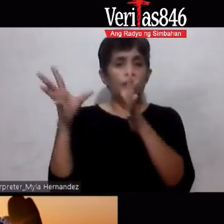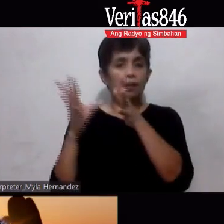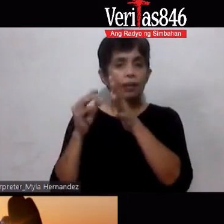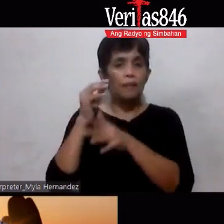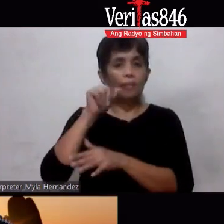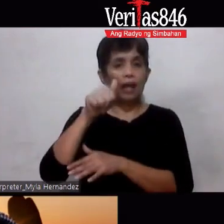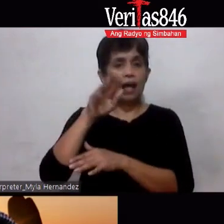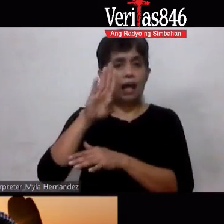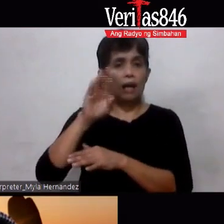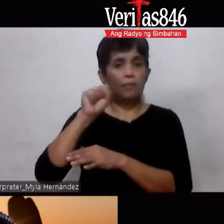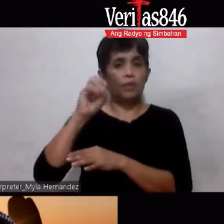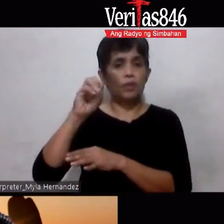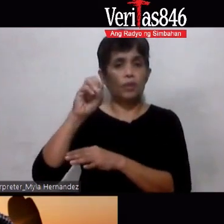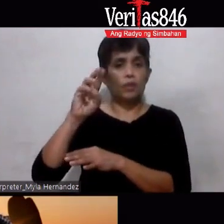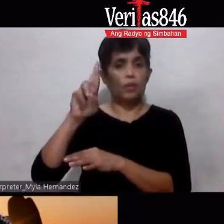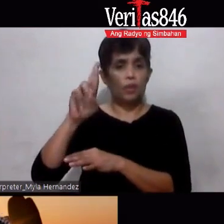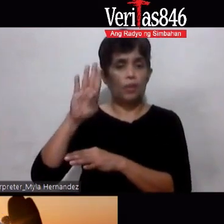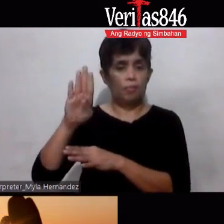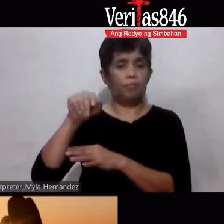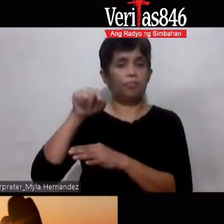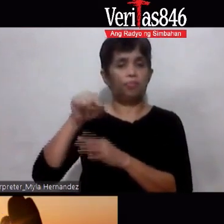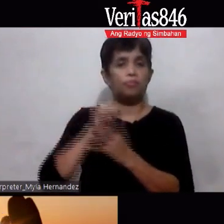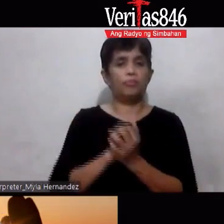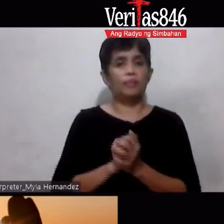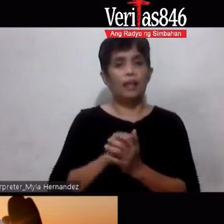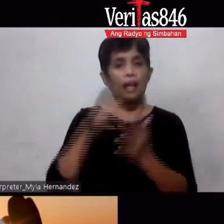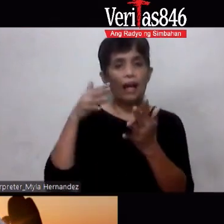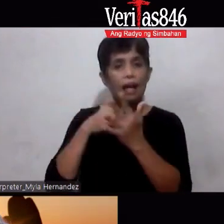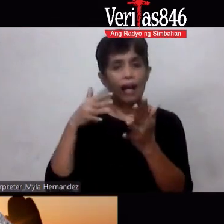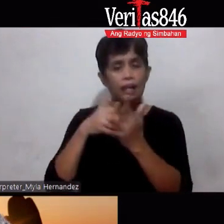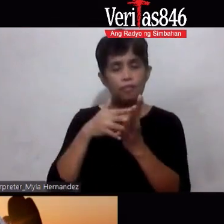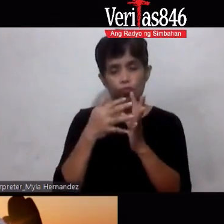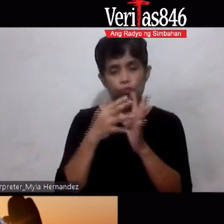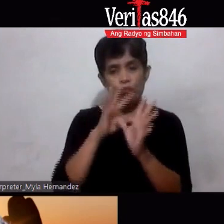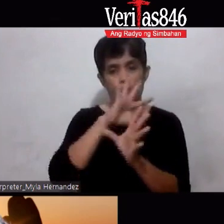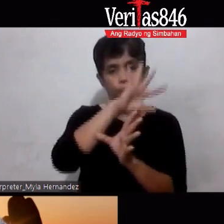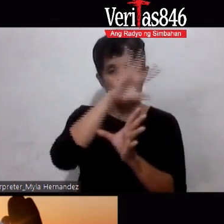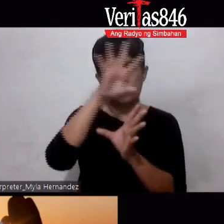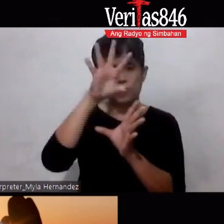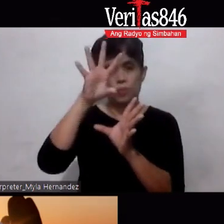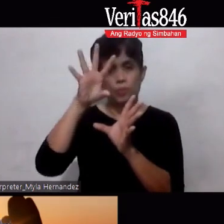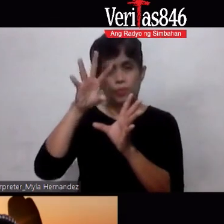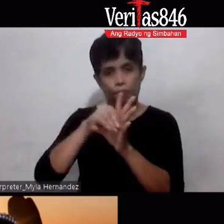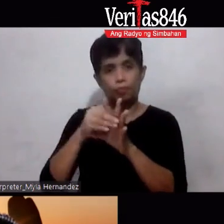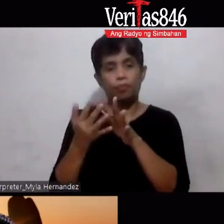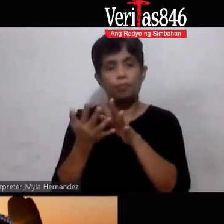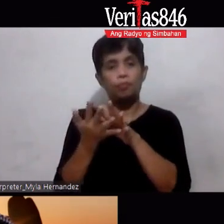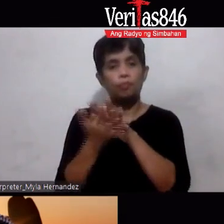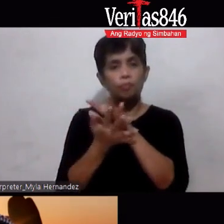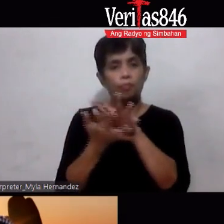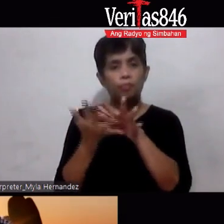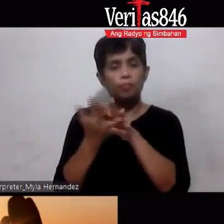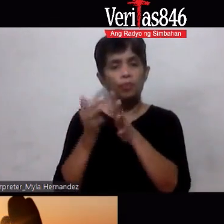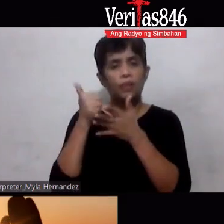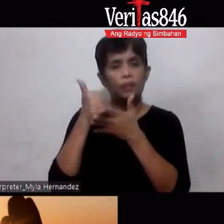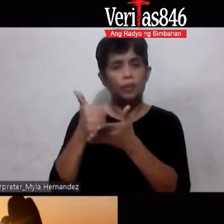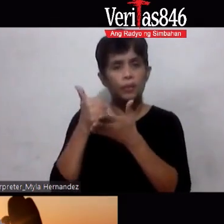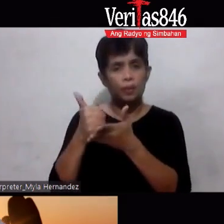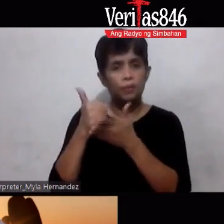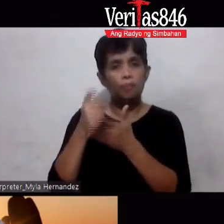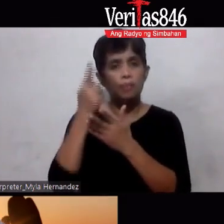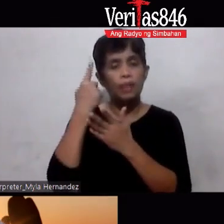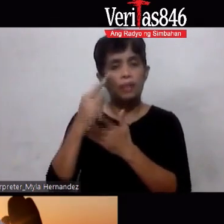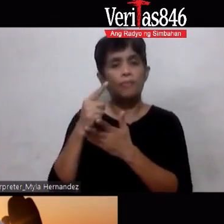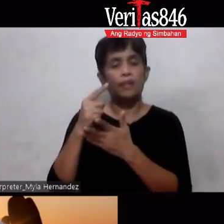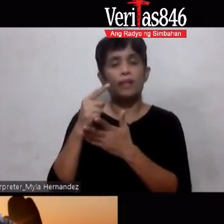yung aral mula sa nakaraan ok itong combination na ito ay nakakatulong para ma-absorb para magamit para ating